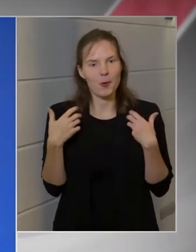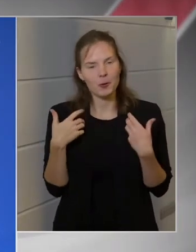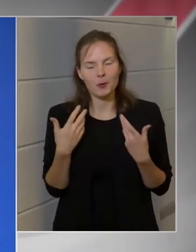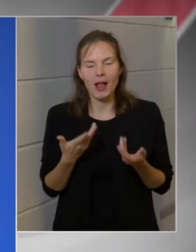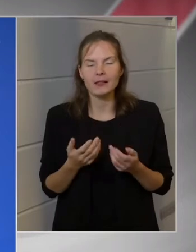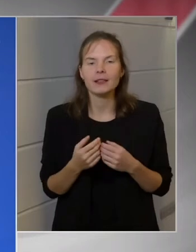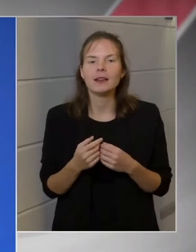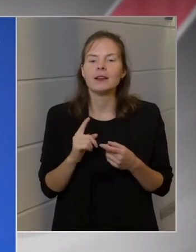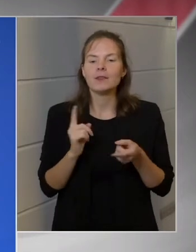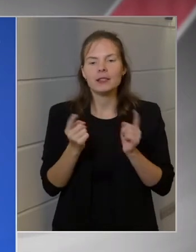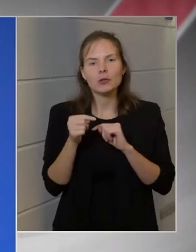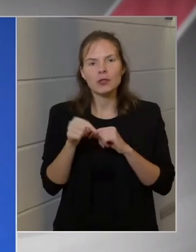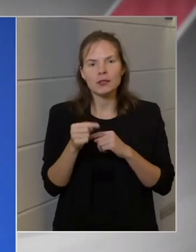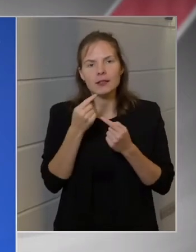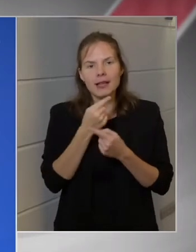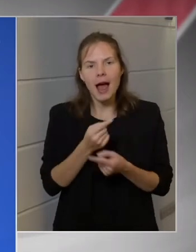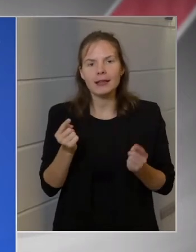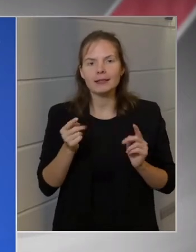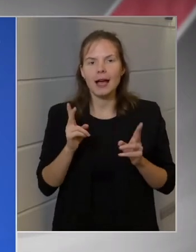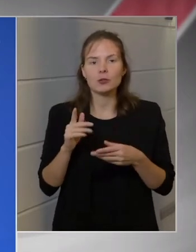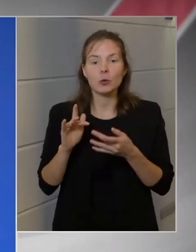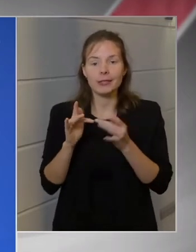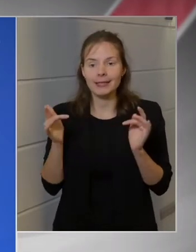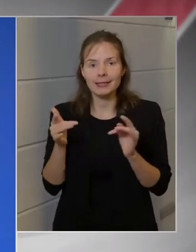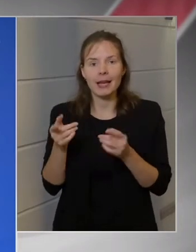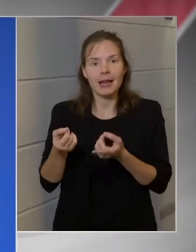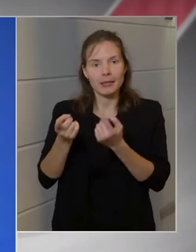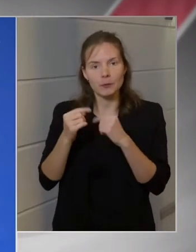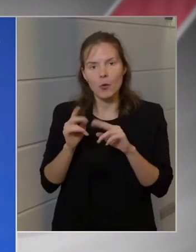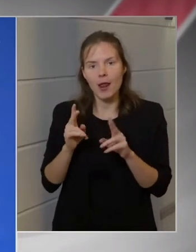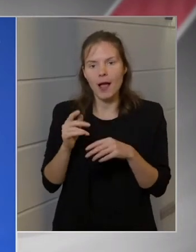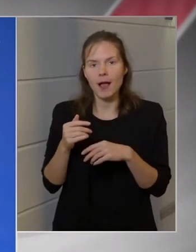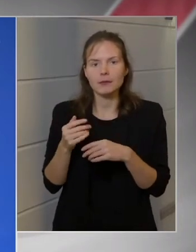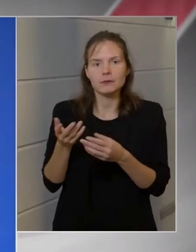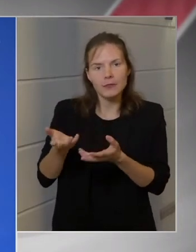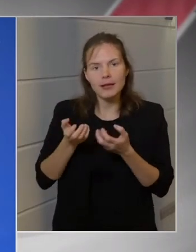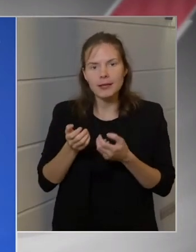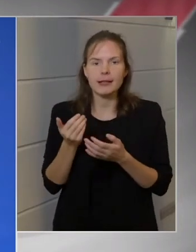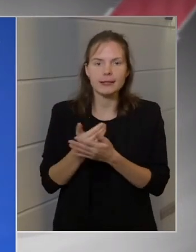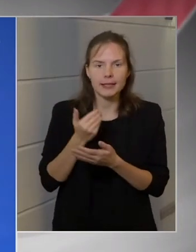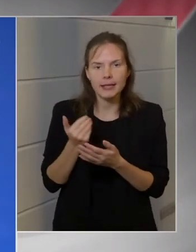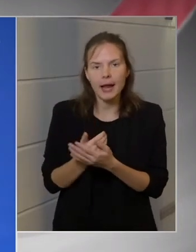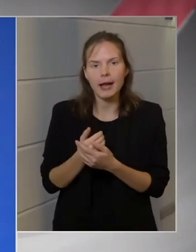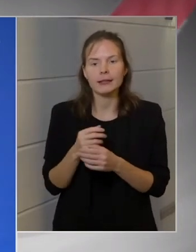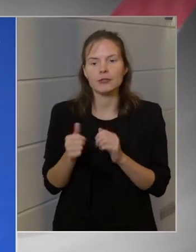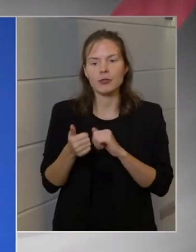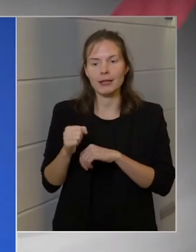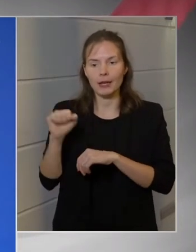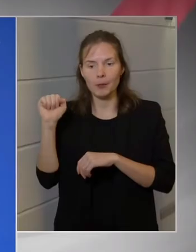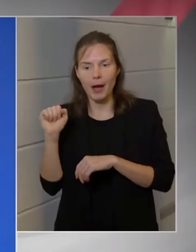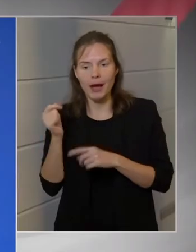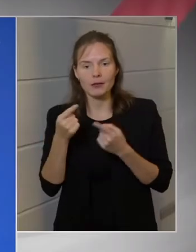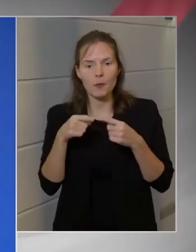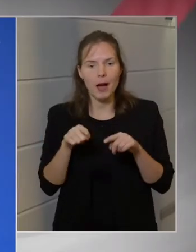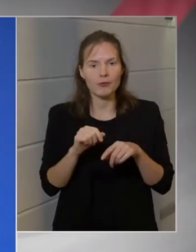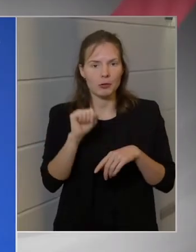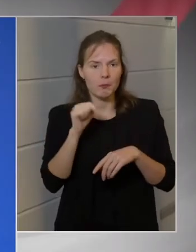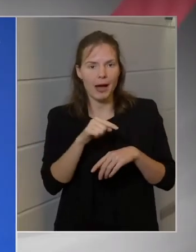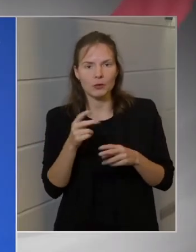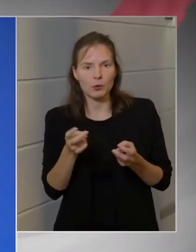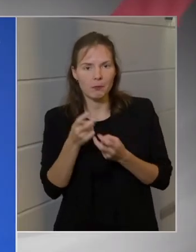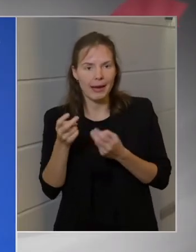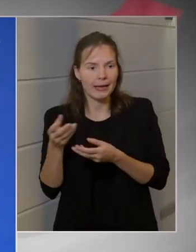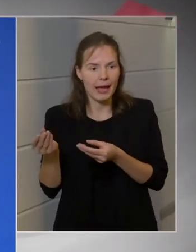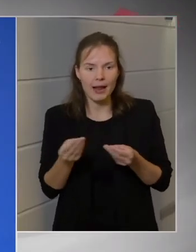De az az állítás, hogy internetről megszerezhető hírekkel egy párt egy másik pártot megkeres, ezt azért